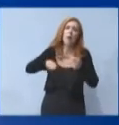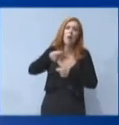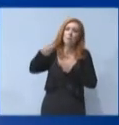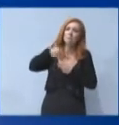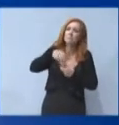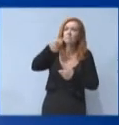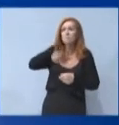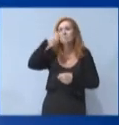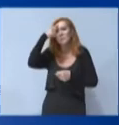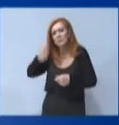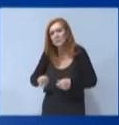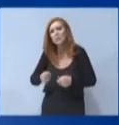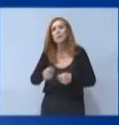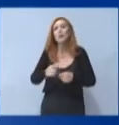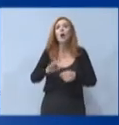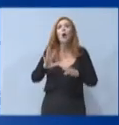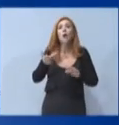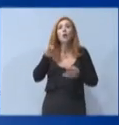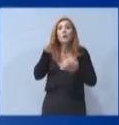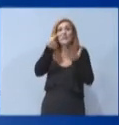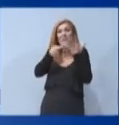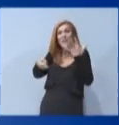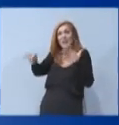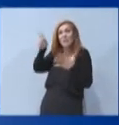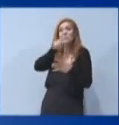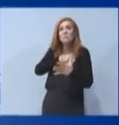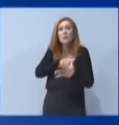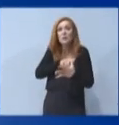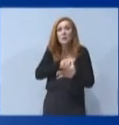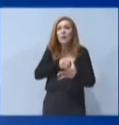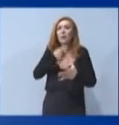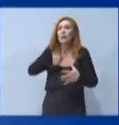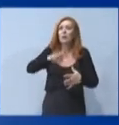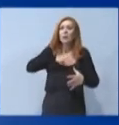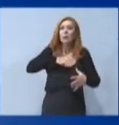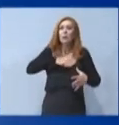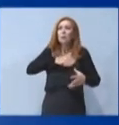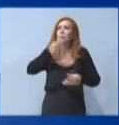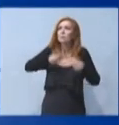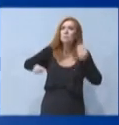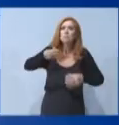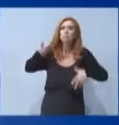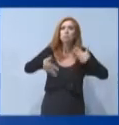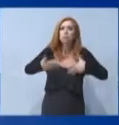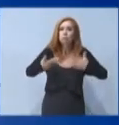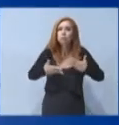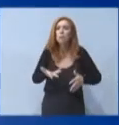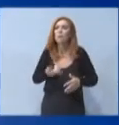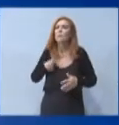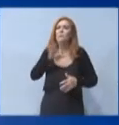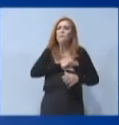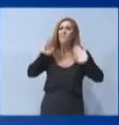ότι οι υπερβολές συχνά φορτίζουν το κλίμα της αγοράς, ενισχύουν την κερδοσκοπία